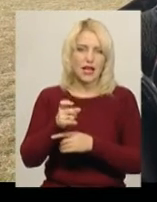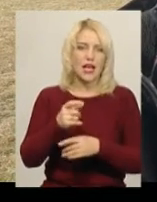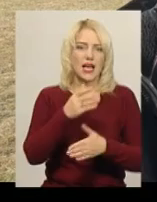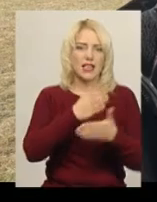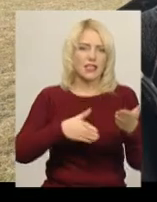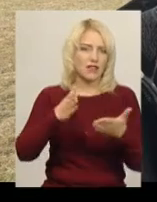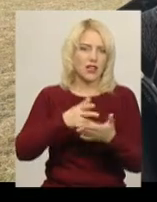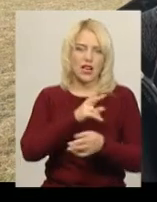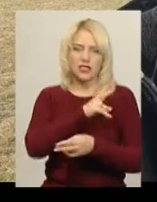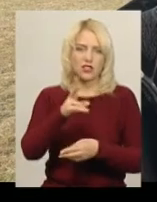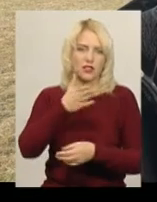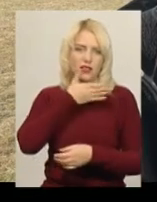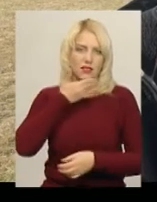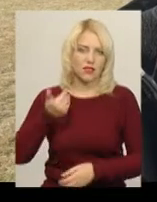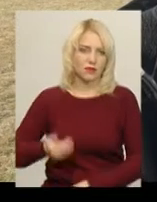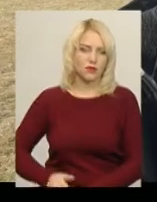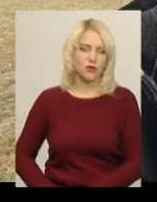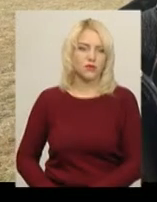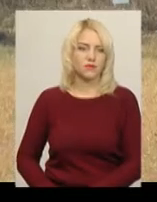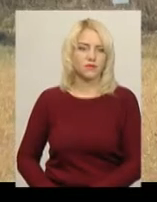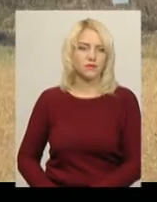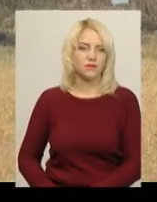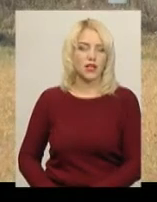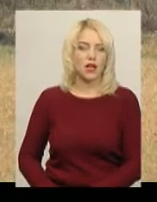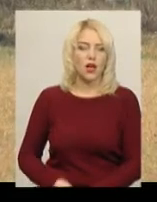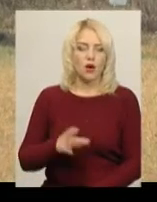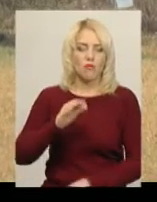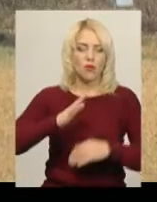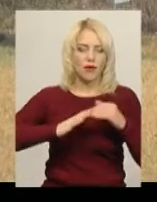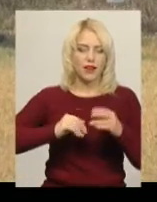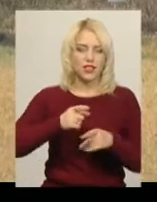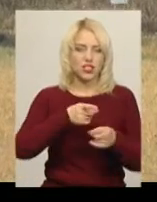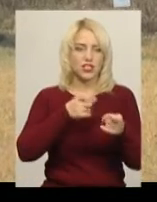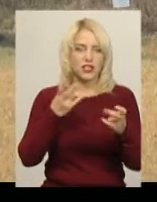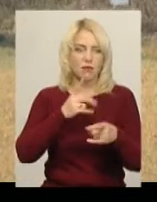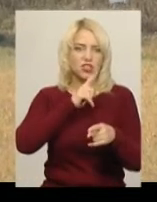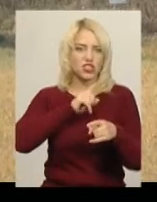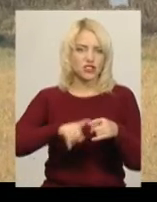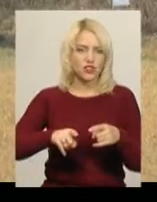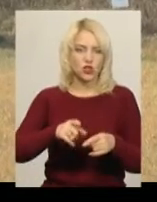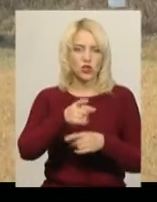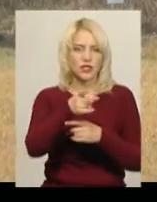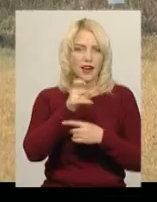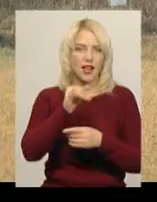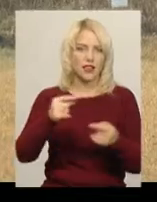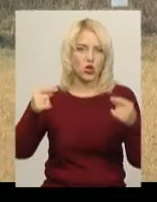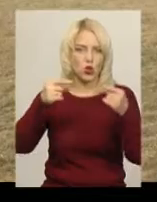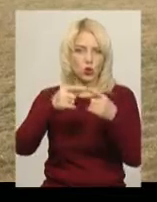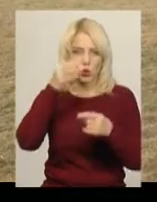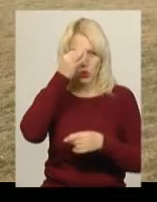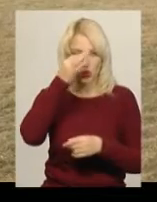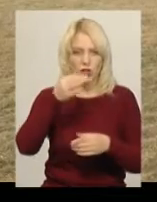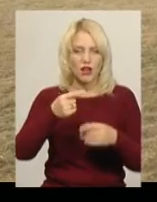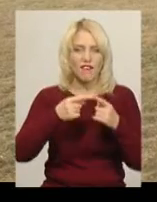на вправах не було У практичній стрільбі потрібно стріляти швидко і точно Відстань з місця стрільби до